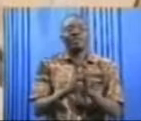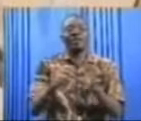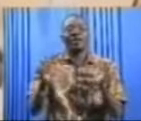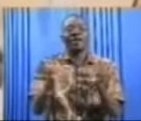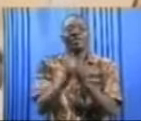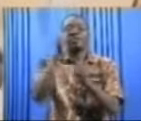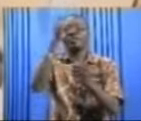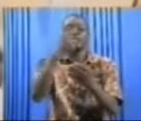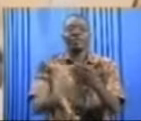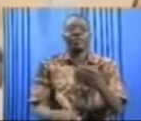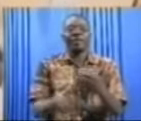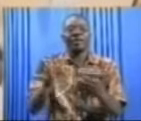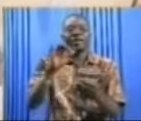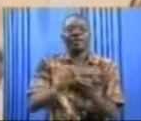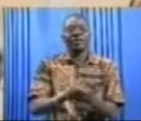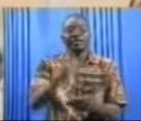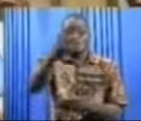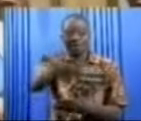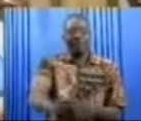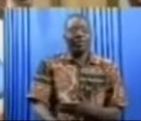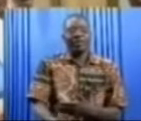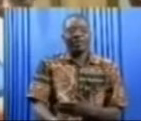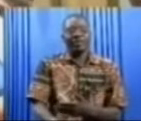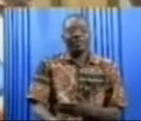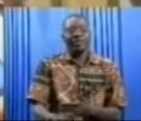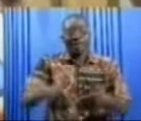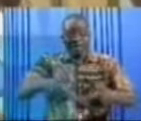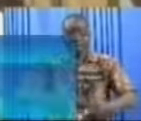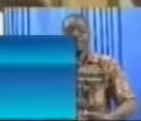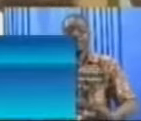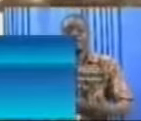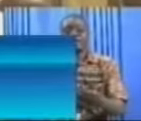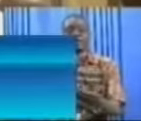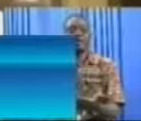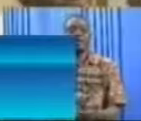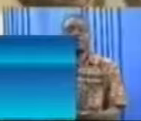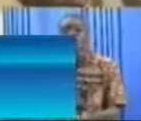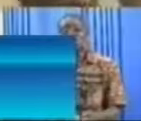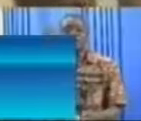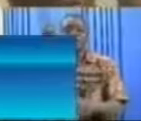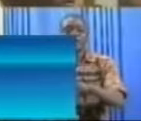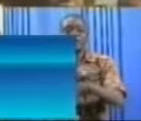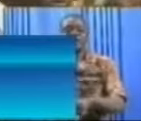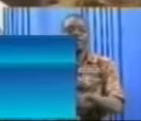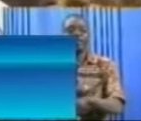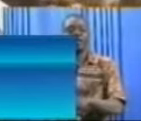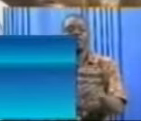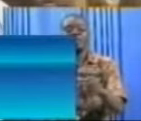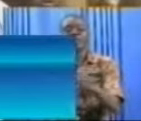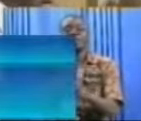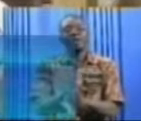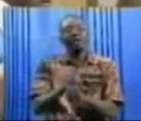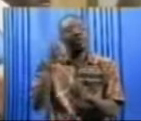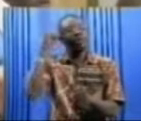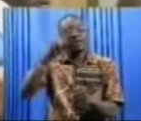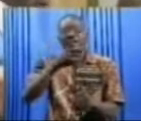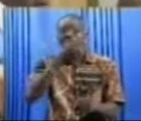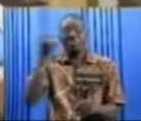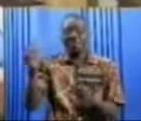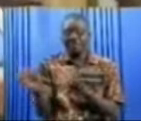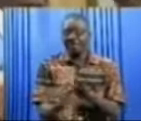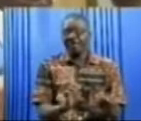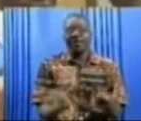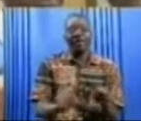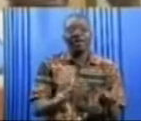prix, c'est une invite au nom de la jeunesse du centre, en tout cas de mieux travailler, de prendre en compte toujours l'engagement et de mieux faire